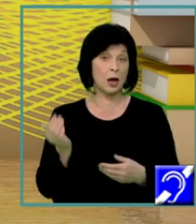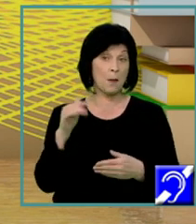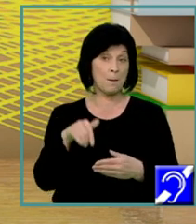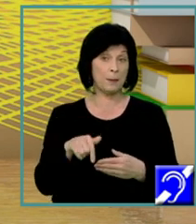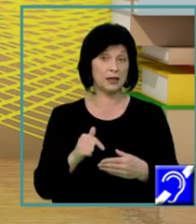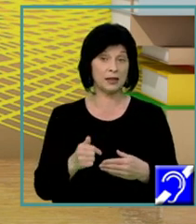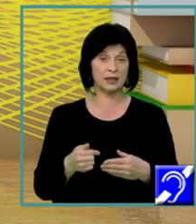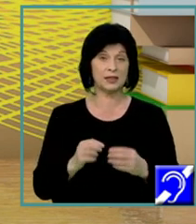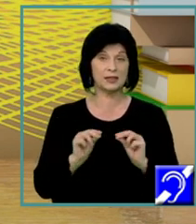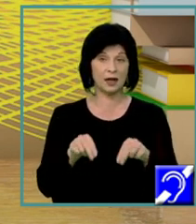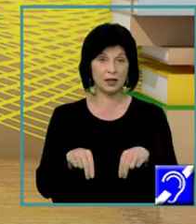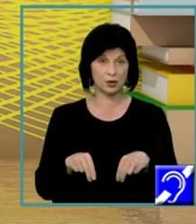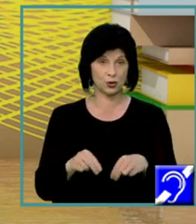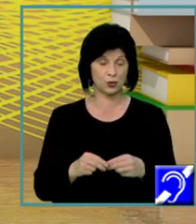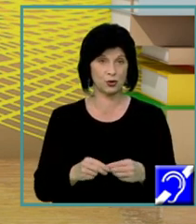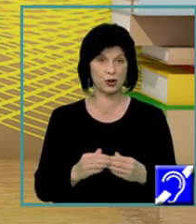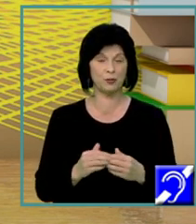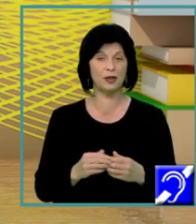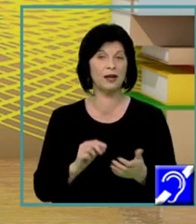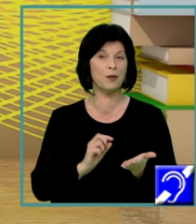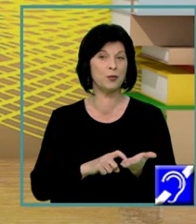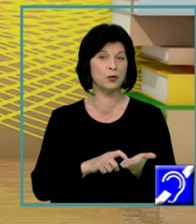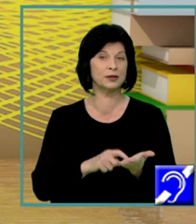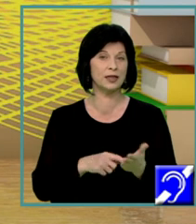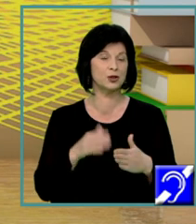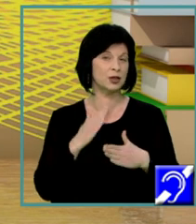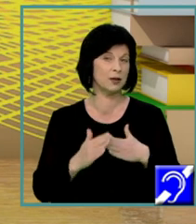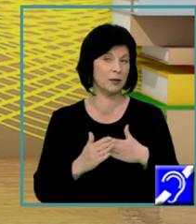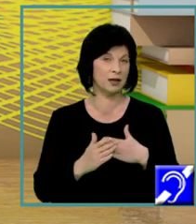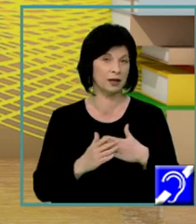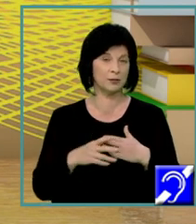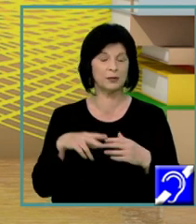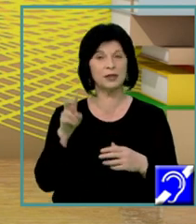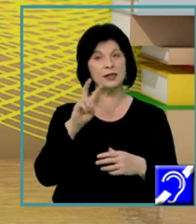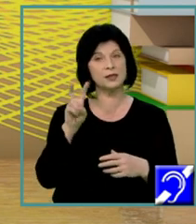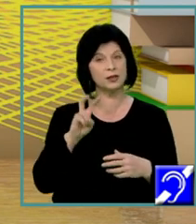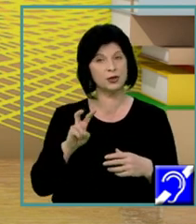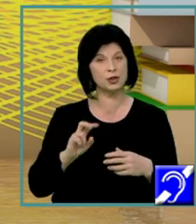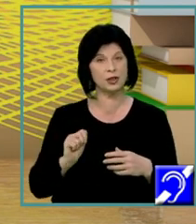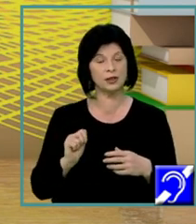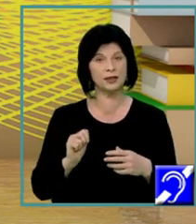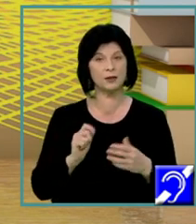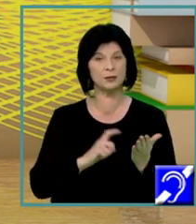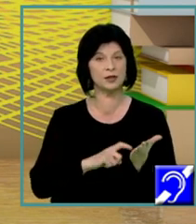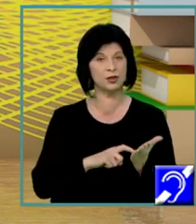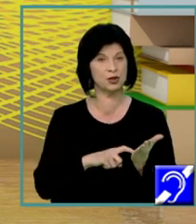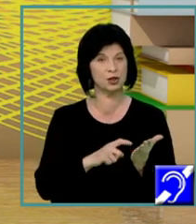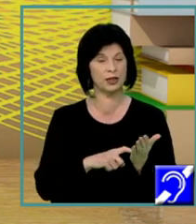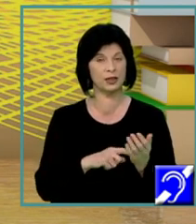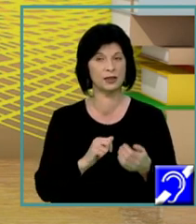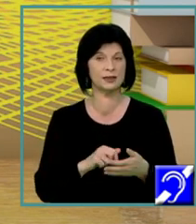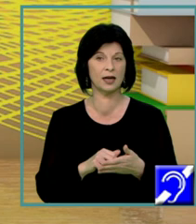să citim subiectul, să vedem cum sună cerința și să trecem un pic în revistă,